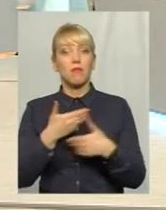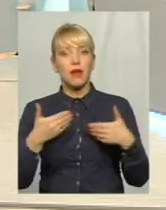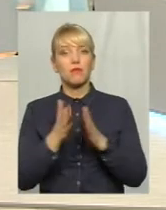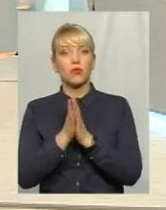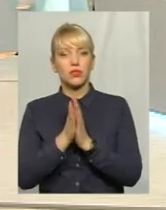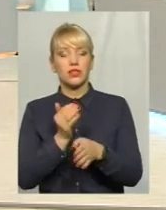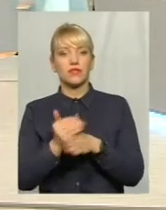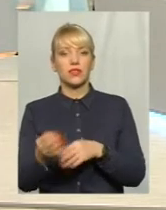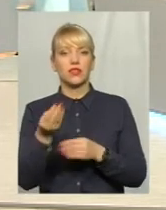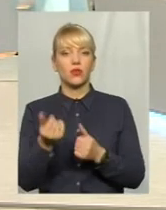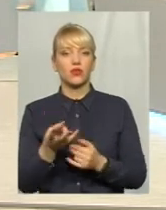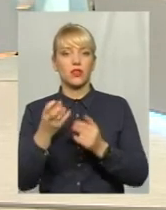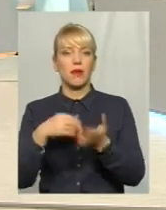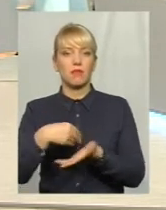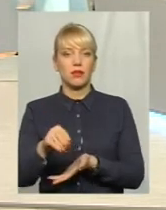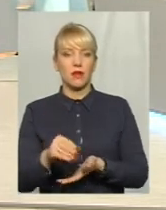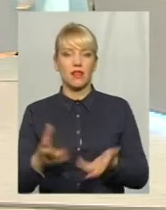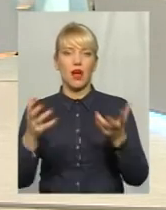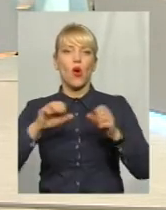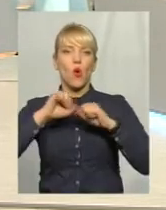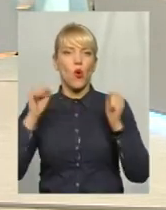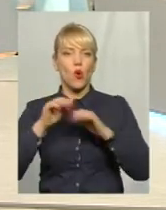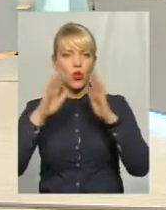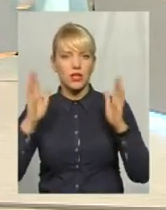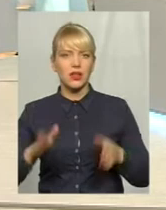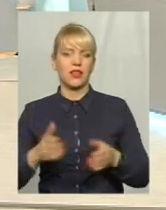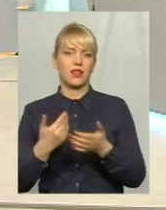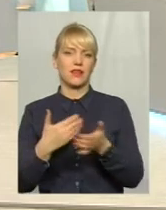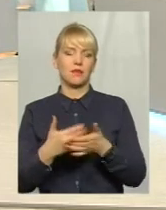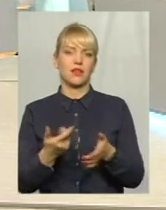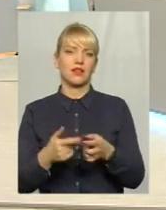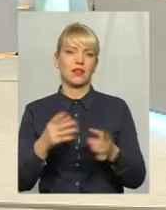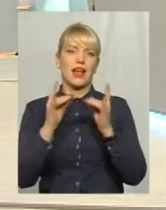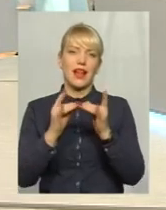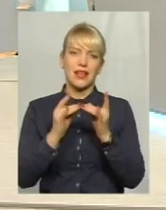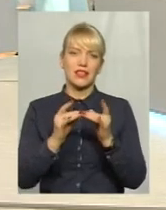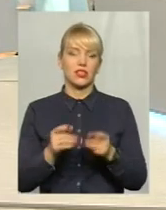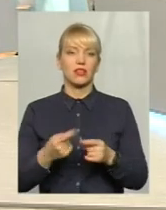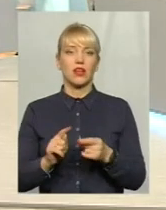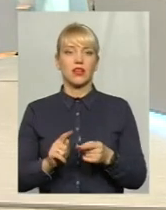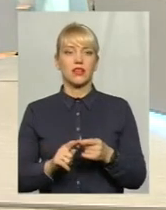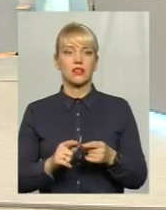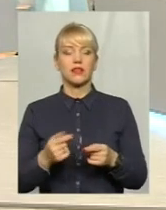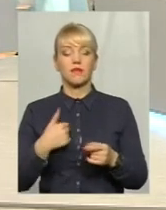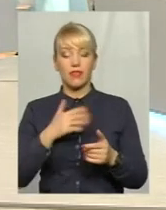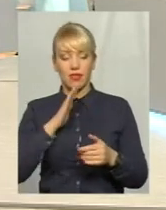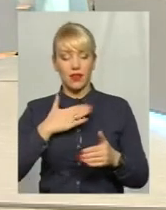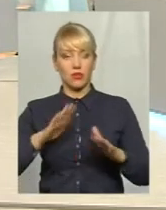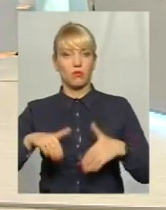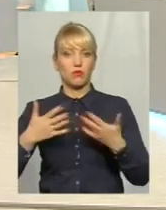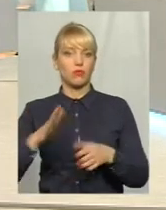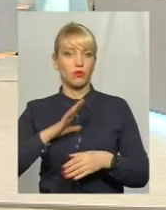виділити кошти на придбання холодильників, ліжок, м'ягкого інвентаря. Теж наша пропозиція була